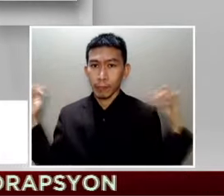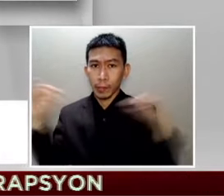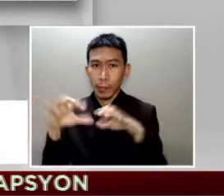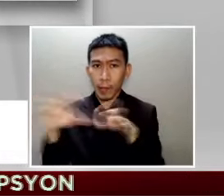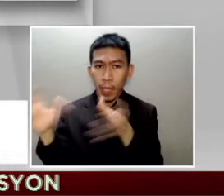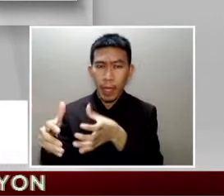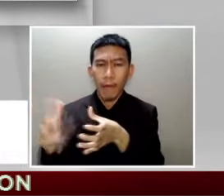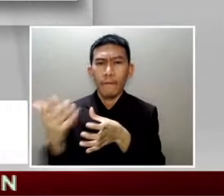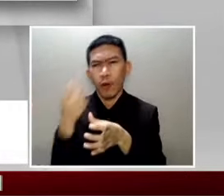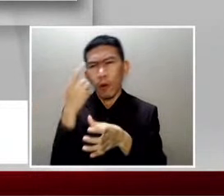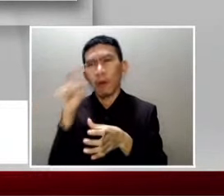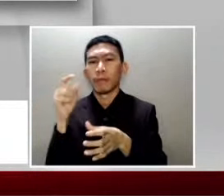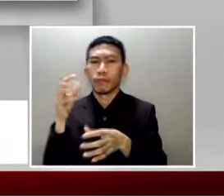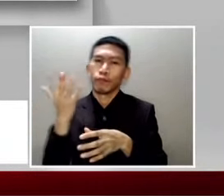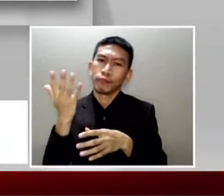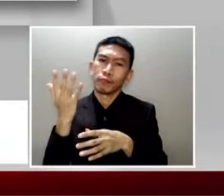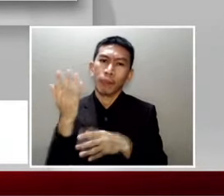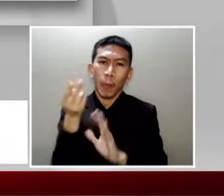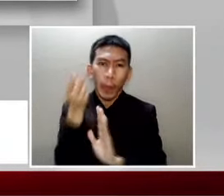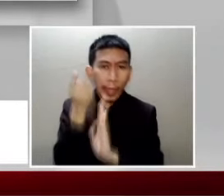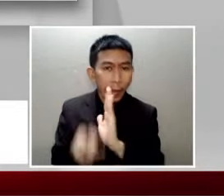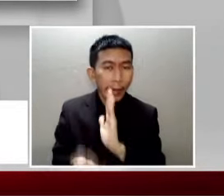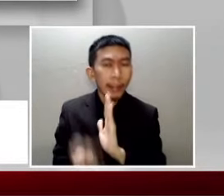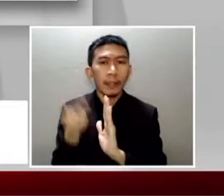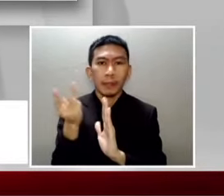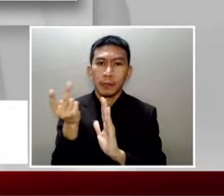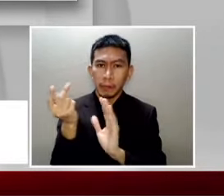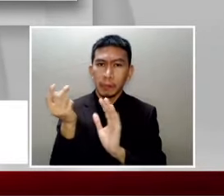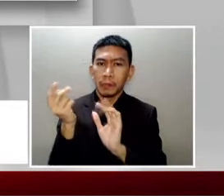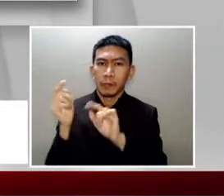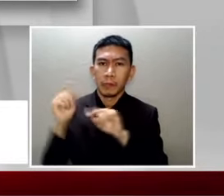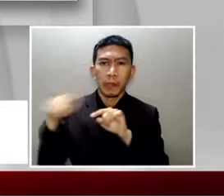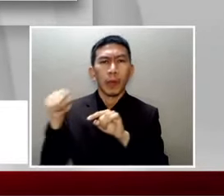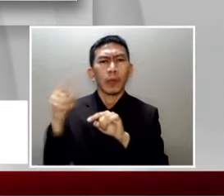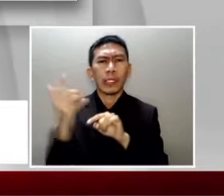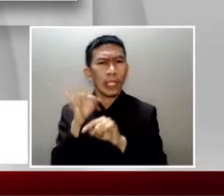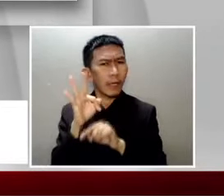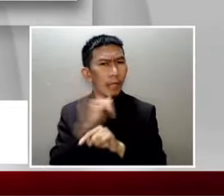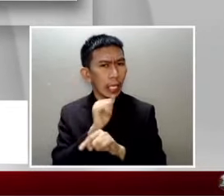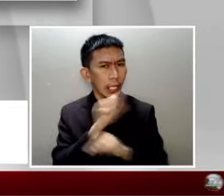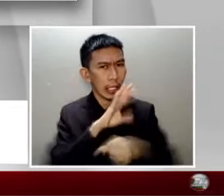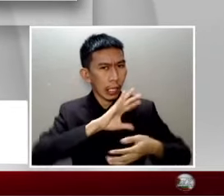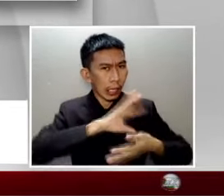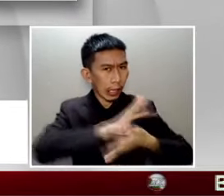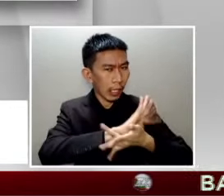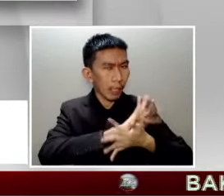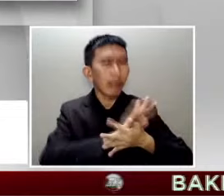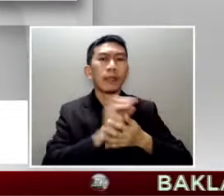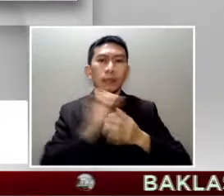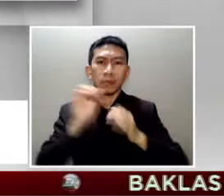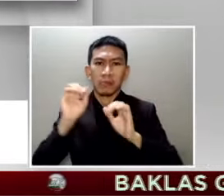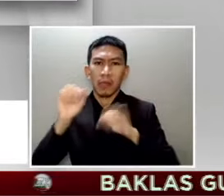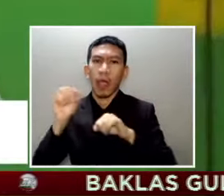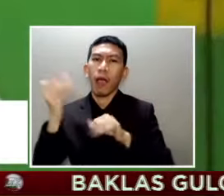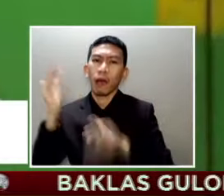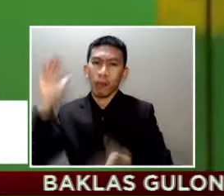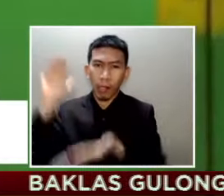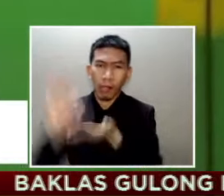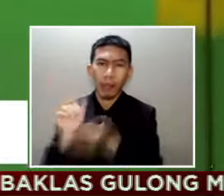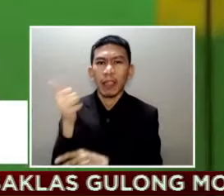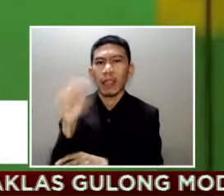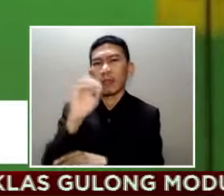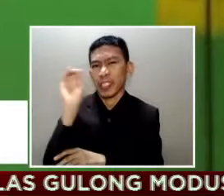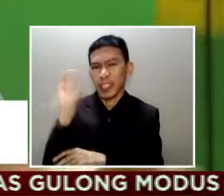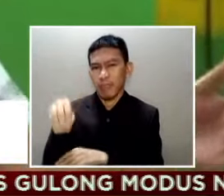services, lamay at libing ng mga namatay na hindi dahil sa COVID-19 ay ibinaba rin sa 10% venue capacity lang.